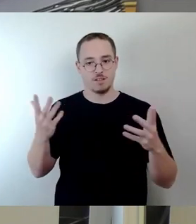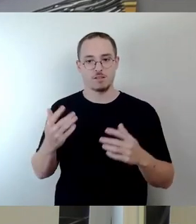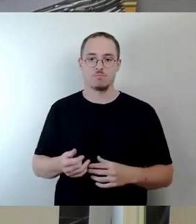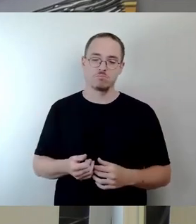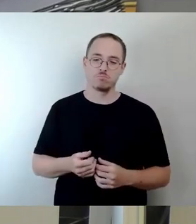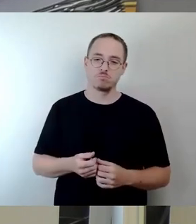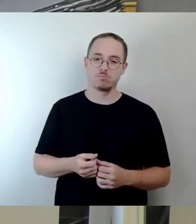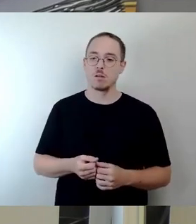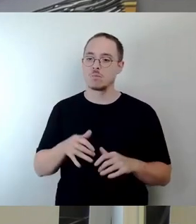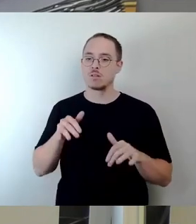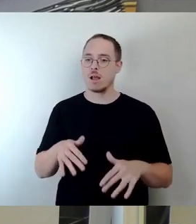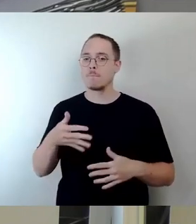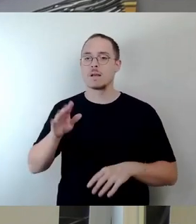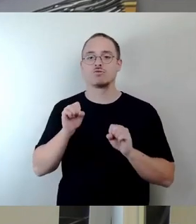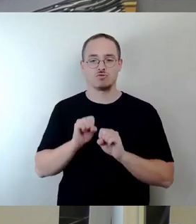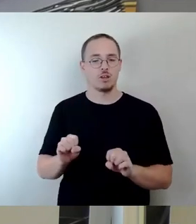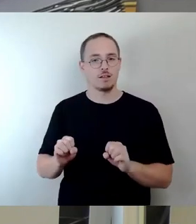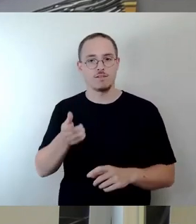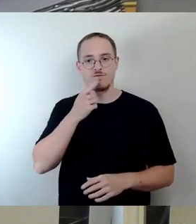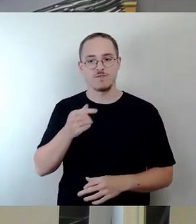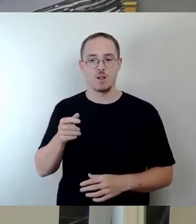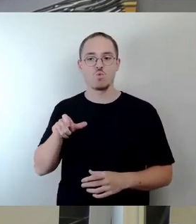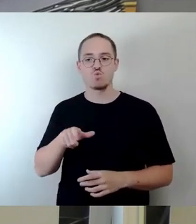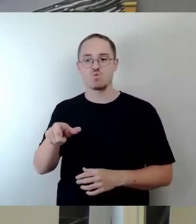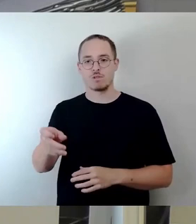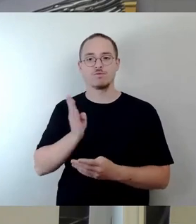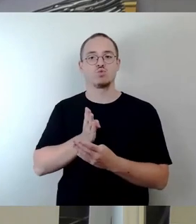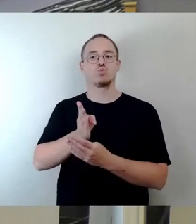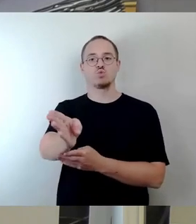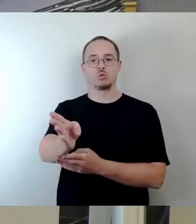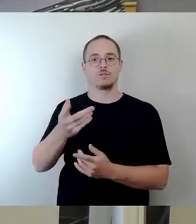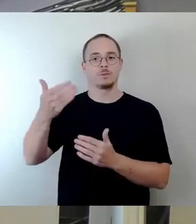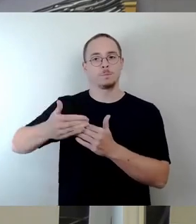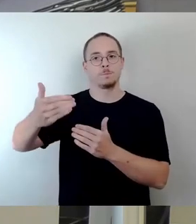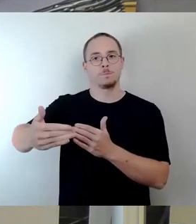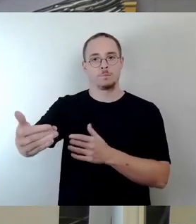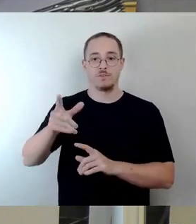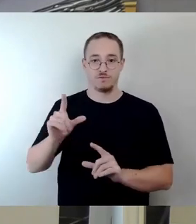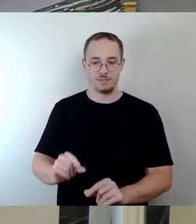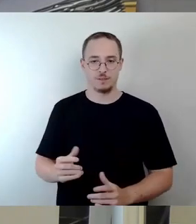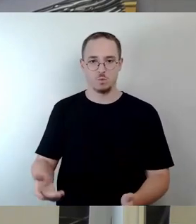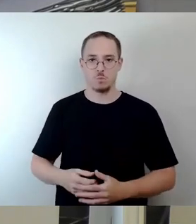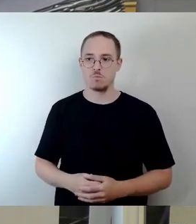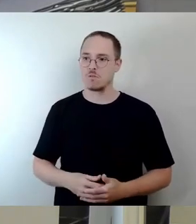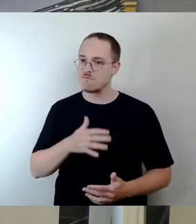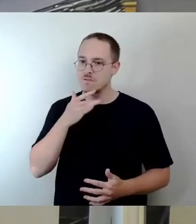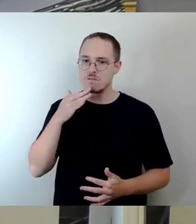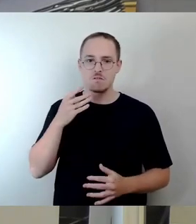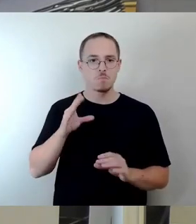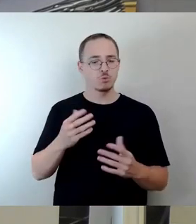Beispielsweise die Radroute Ost ist ein großer Erfolg. Viel genutzt, sehr gut angenommen, von Groß und Klein, von Alt und Jung.